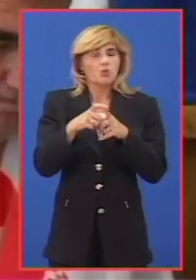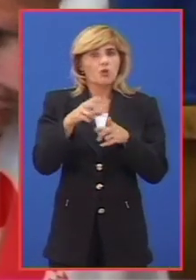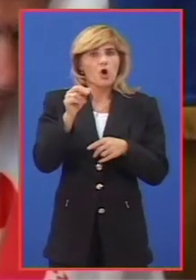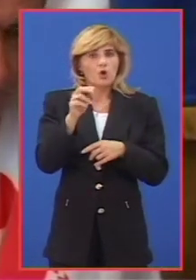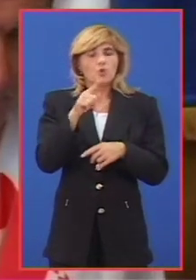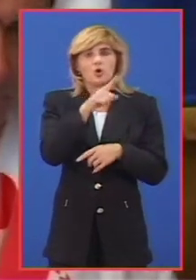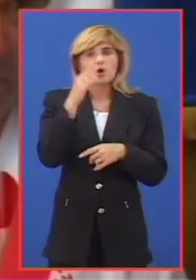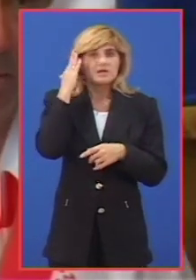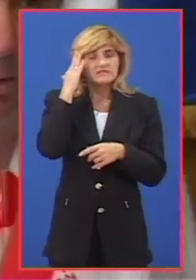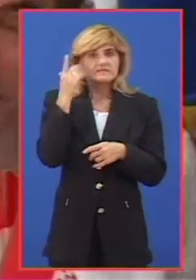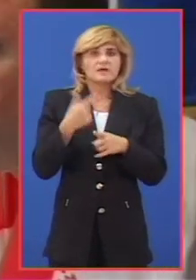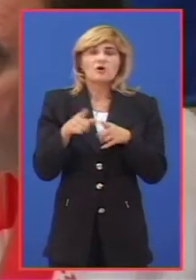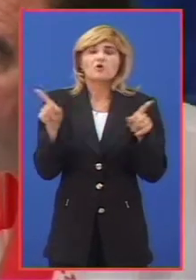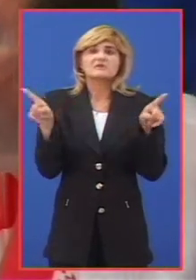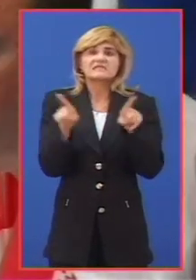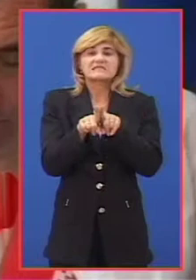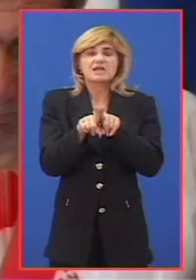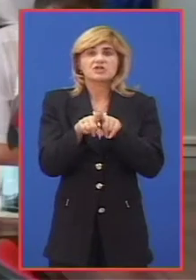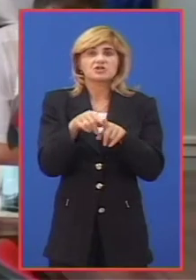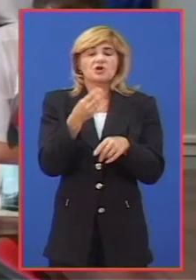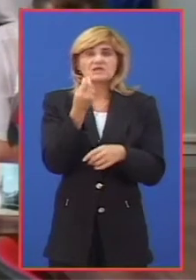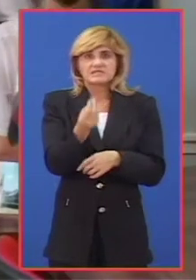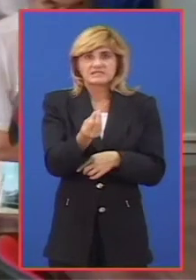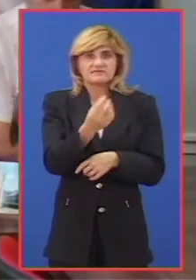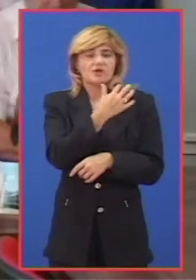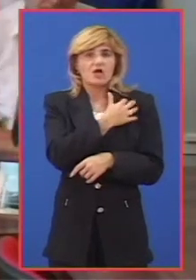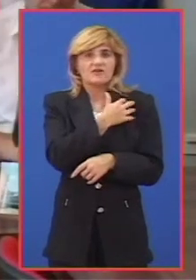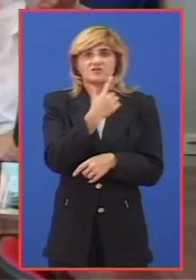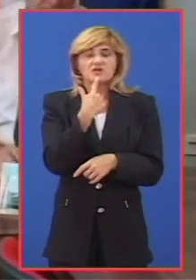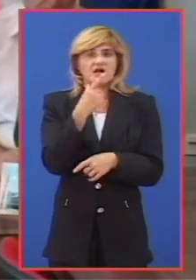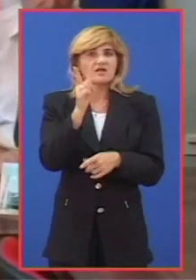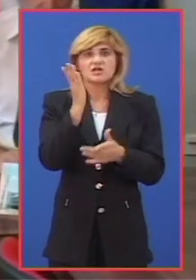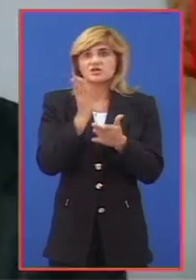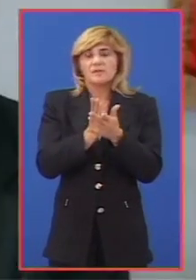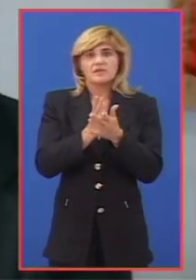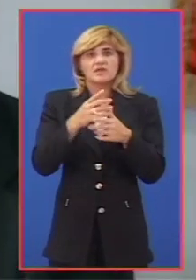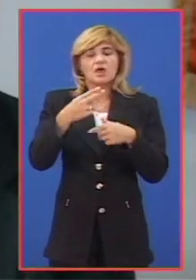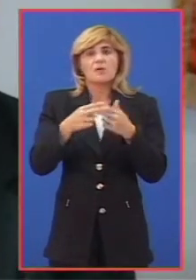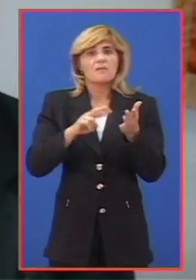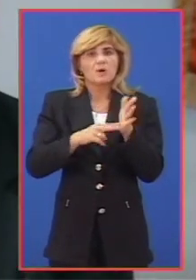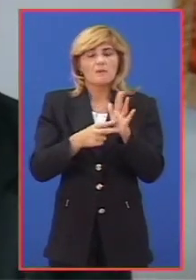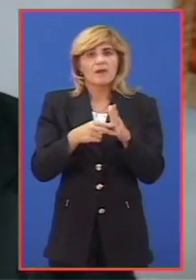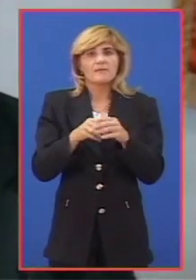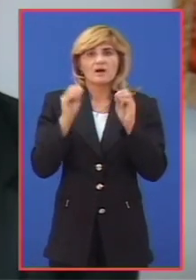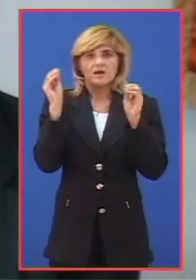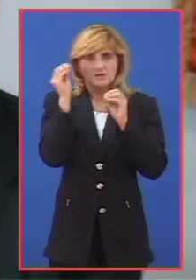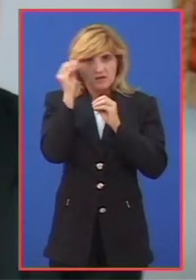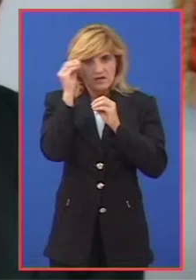Dujo Runje, smatra da s obzirom na sličnost srpskog i hrvatskog jezika, neće biti problema prilikom obavljanja nastave.